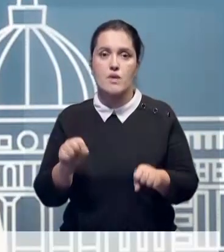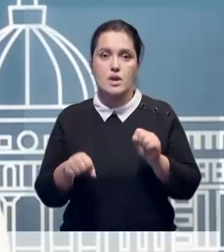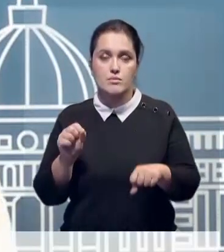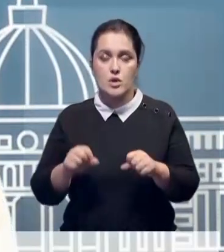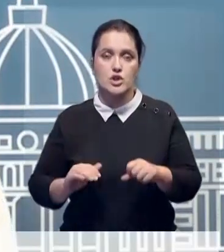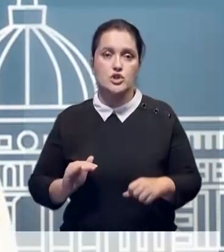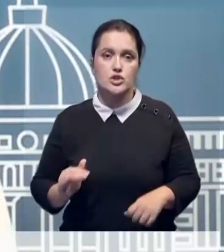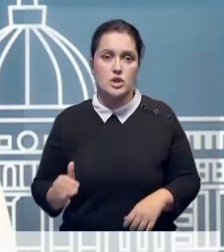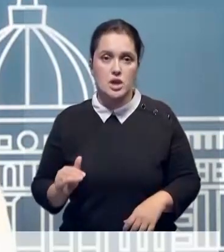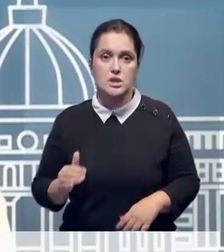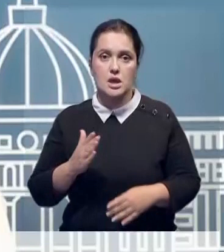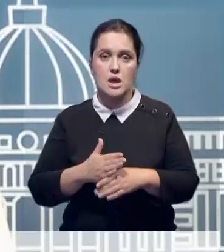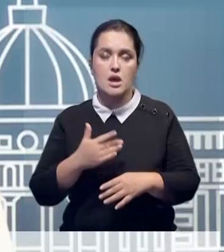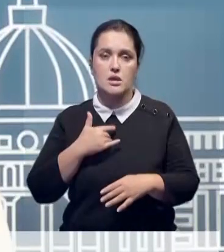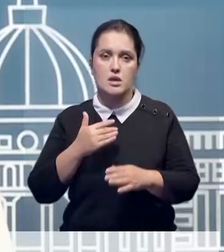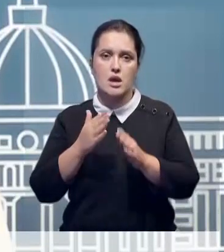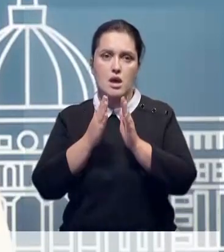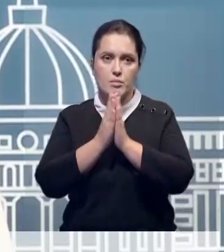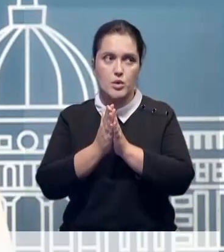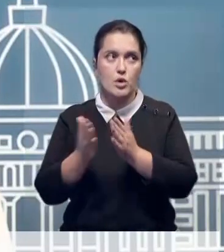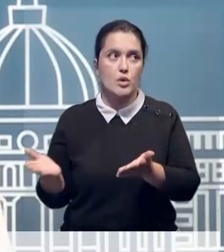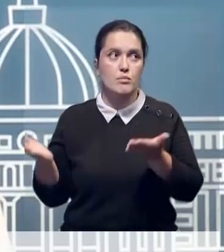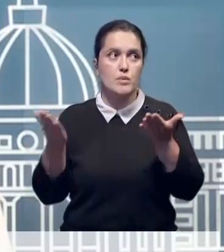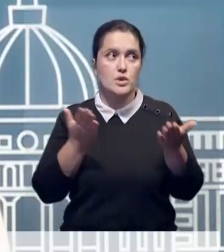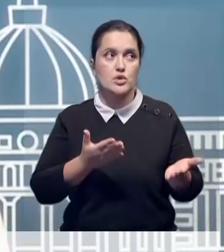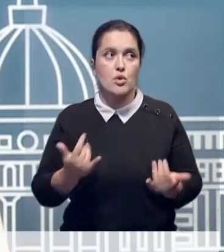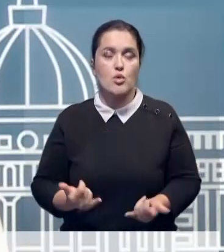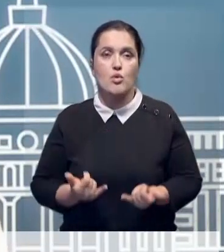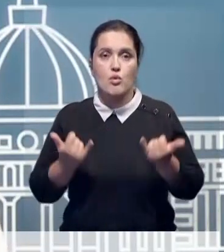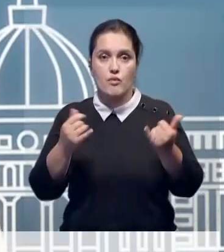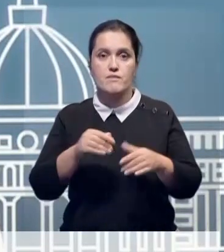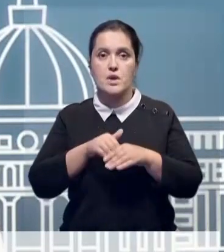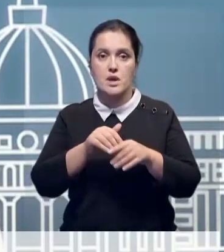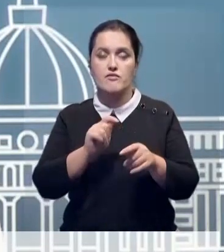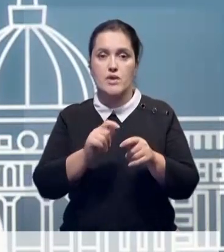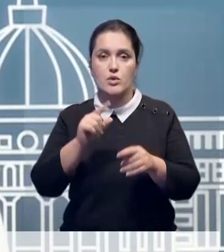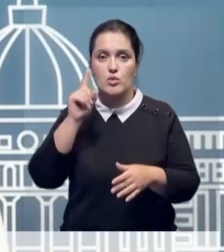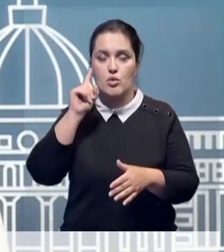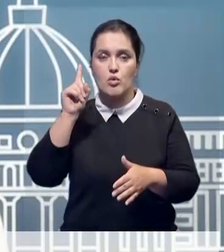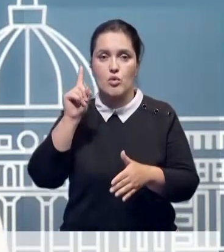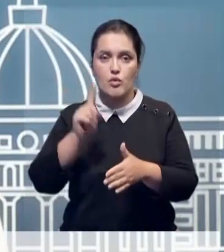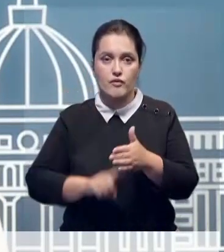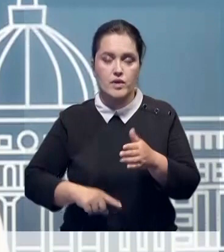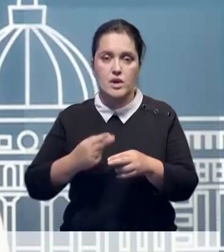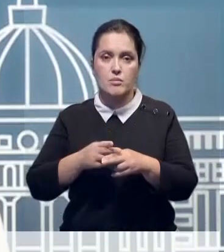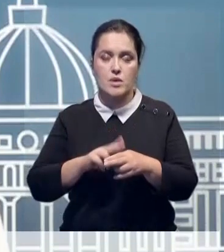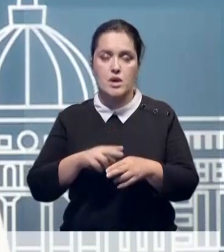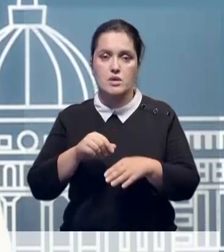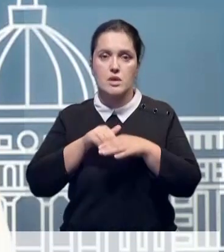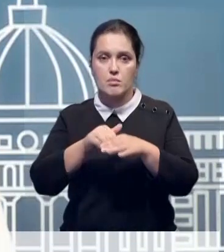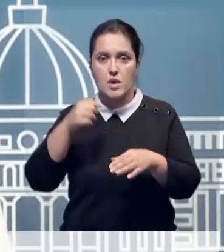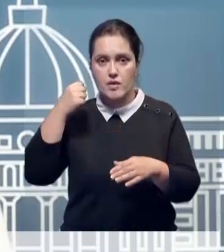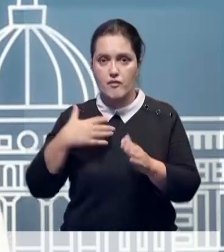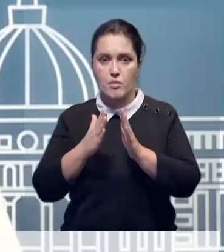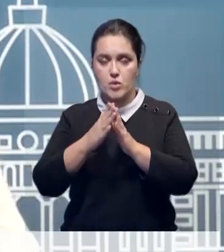частному сектору. Я искренне прошу и приглашаю уважаемых инвесторов с полной уверенностью инвестировать в Афганистан. Мы